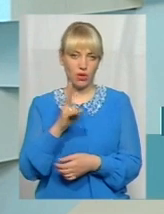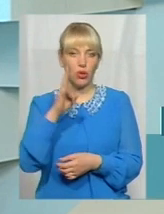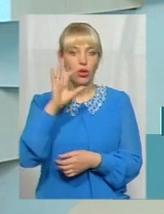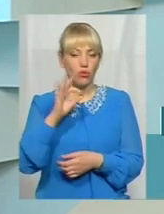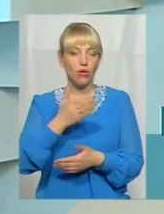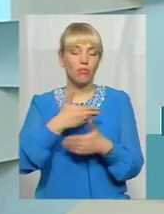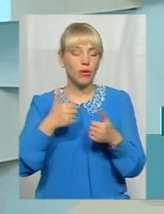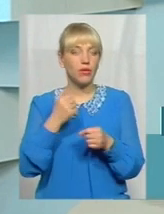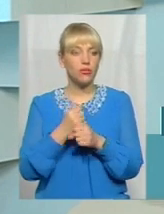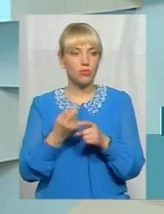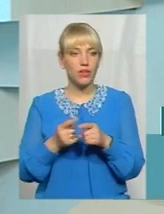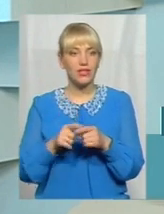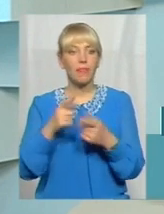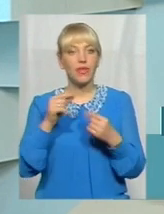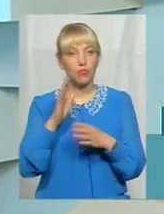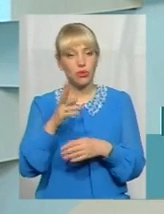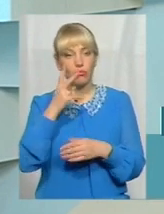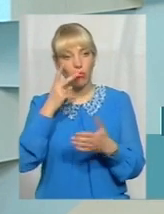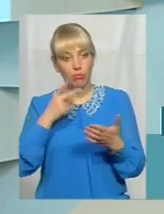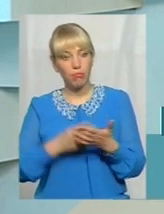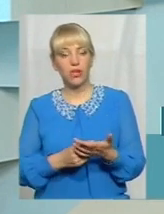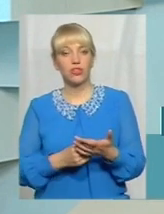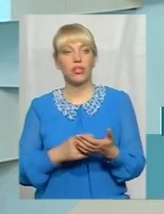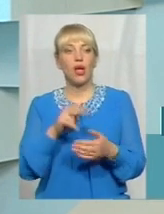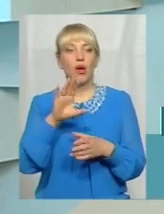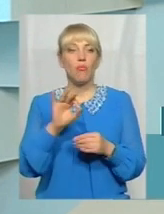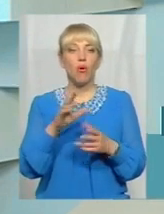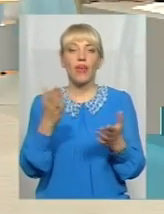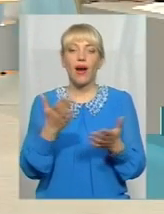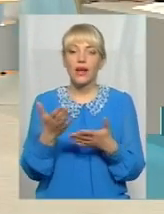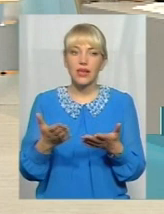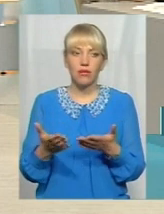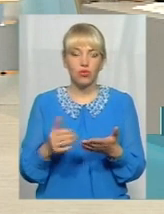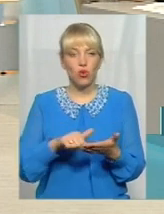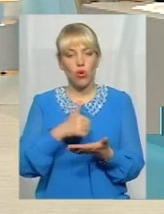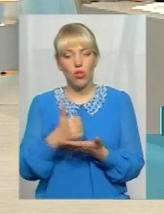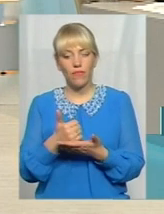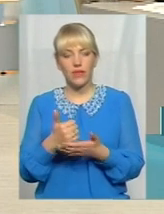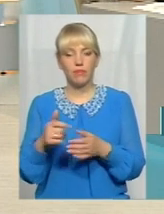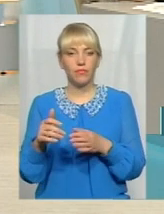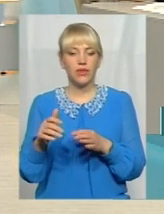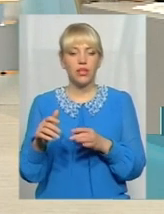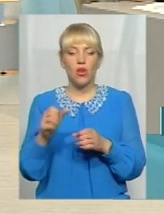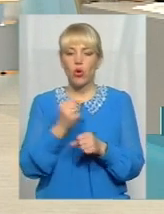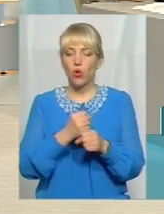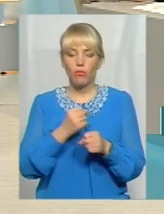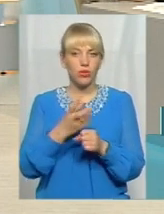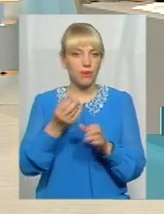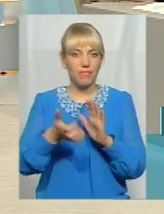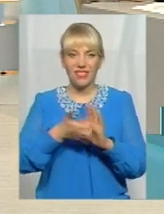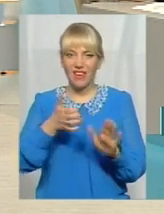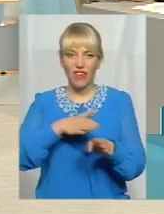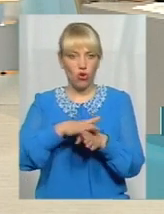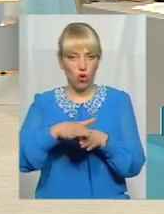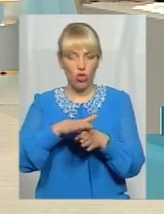над цим працюємо. Там, де ми будемо бачити по якимось головним розпорядникам, по якимось роботам невиконання, ми